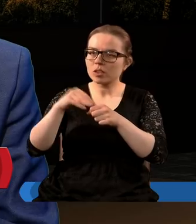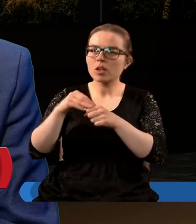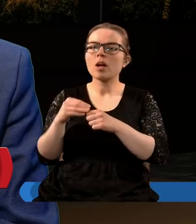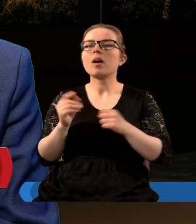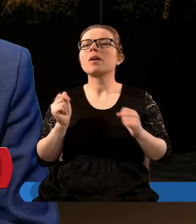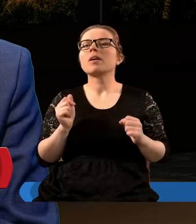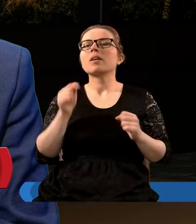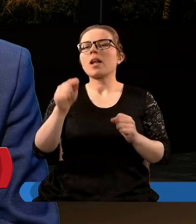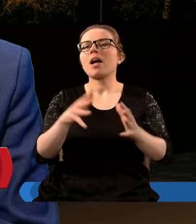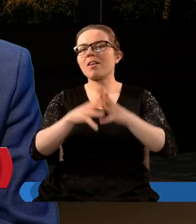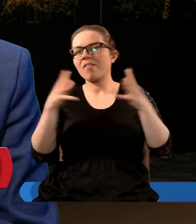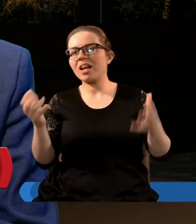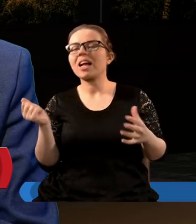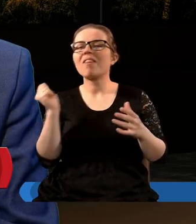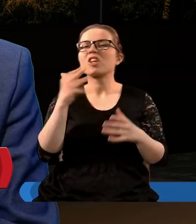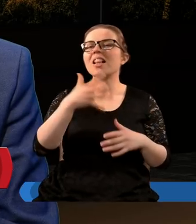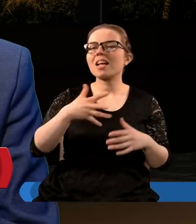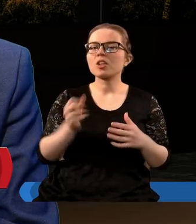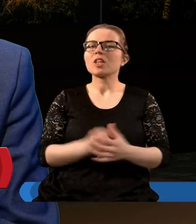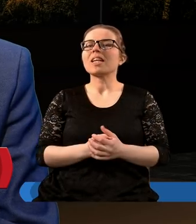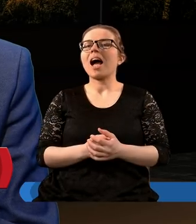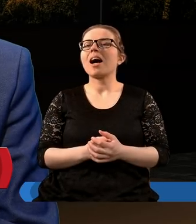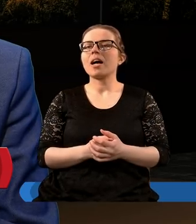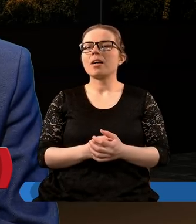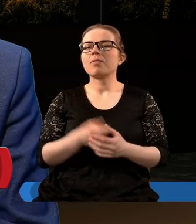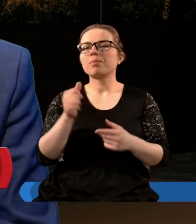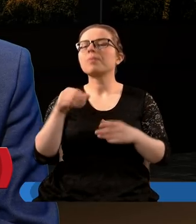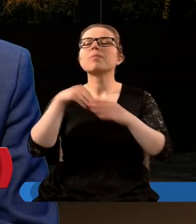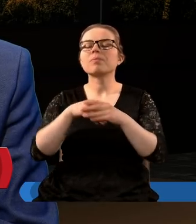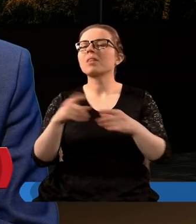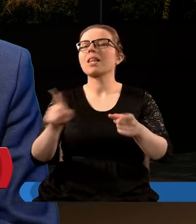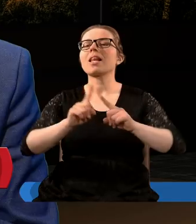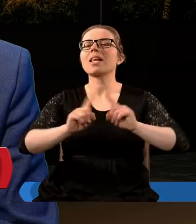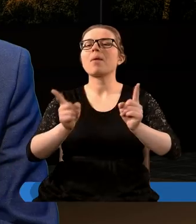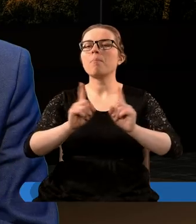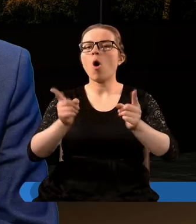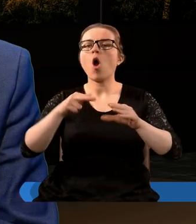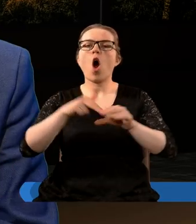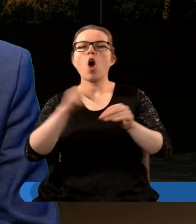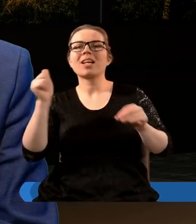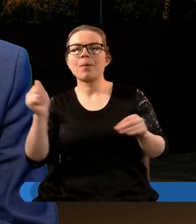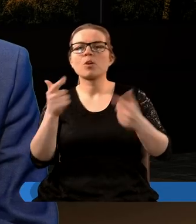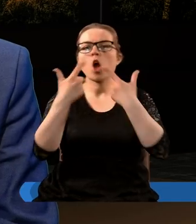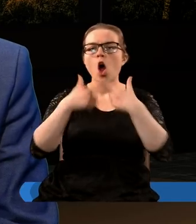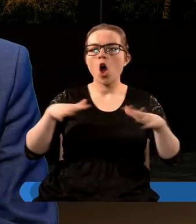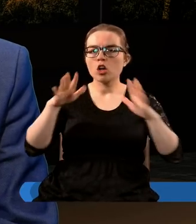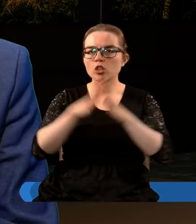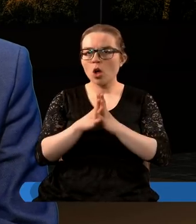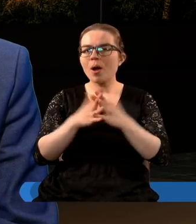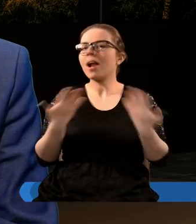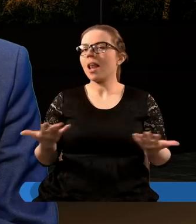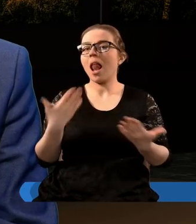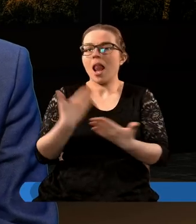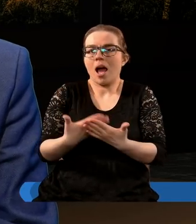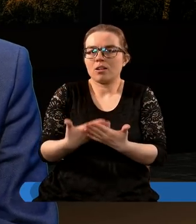że ta wielka wszetecznica jest właśnie tym symbolem odstępczego Kościoła, dlatego